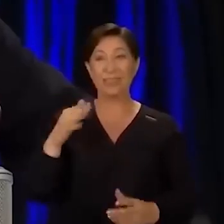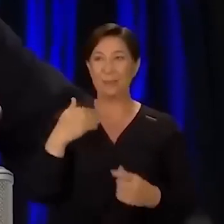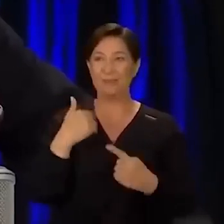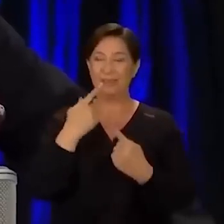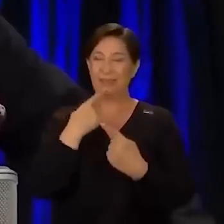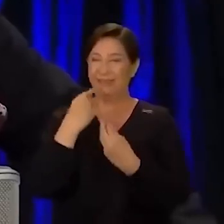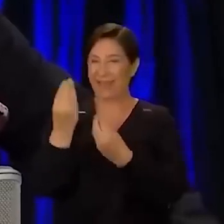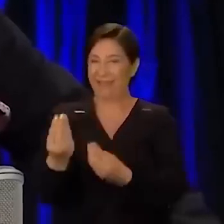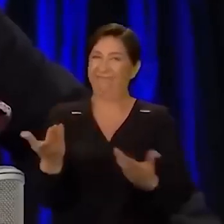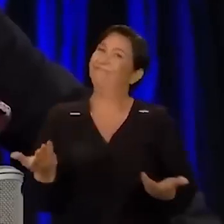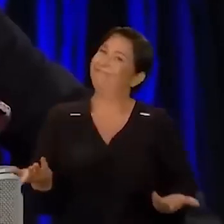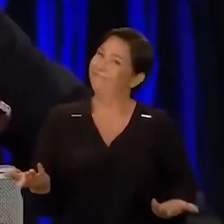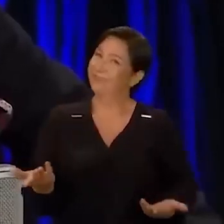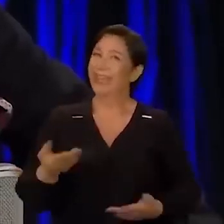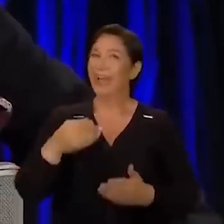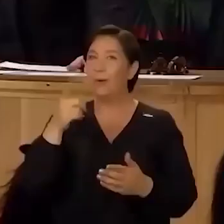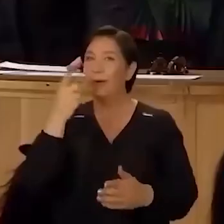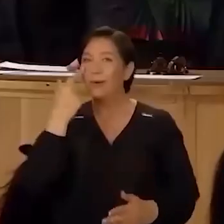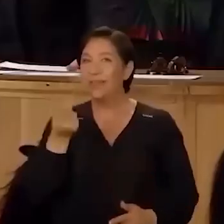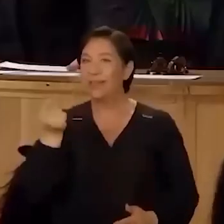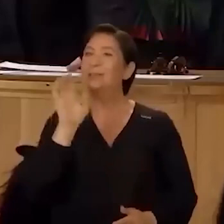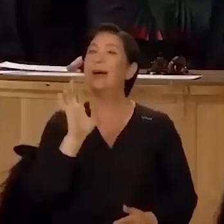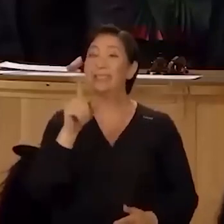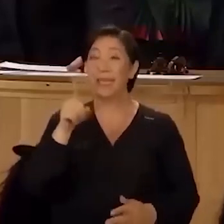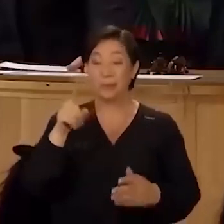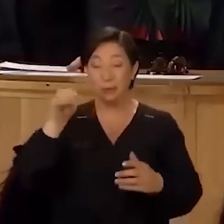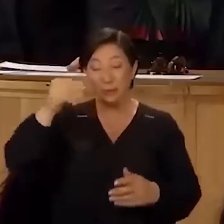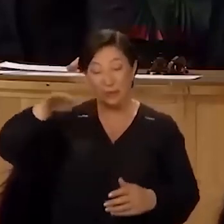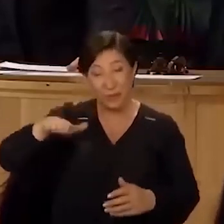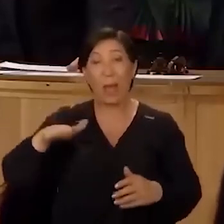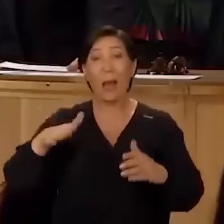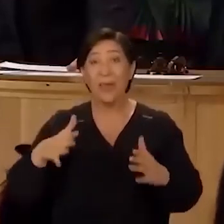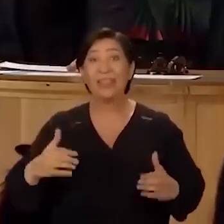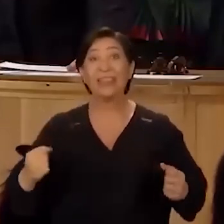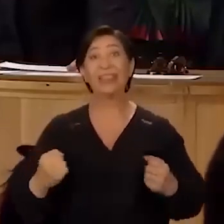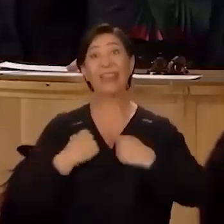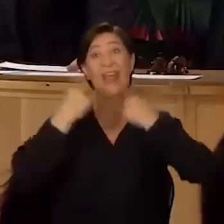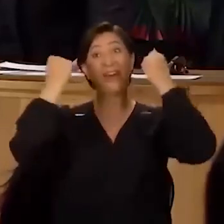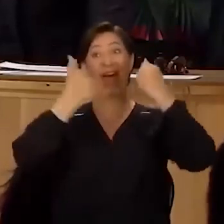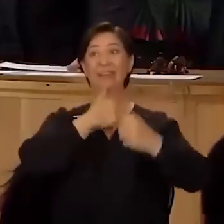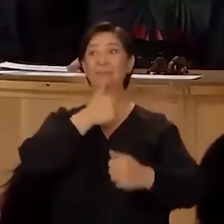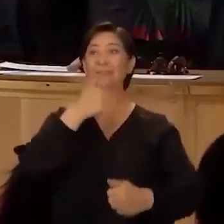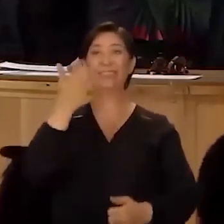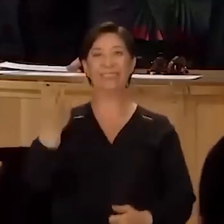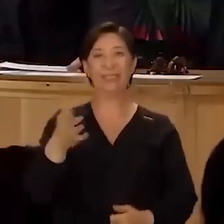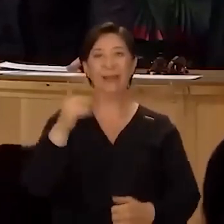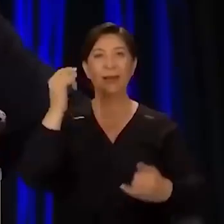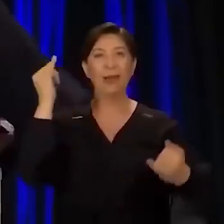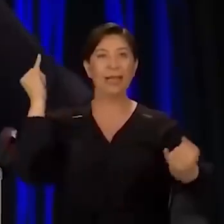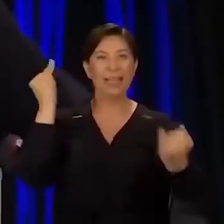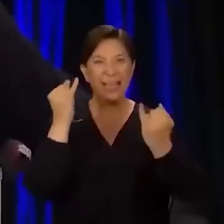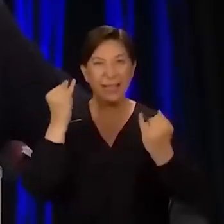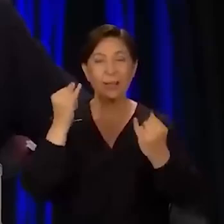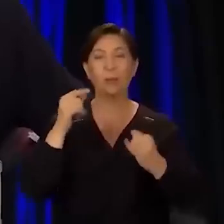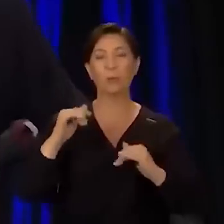iltifakta bulundum. Es geçtin oraya. Sen ufak tefek koca. İşte kavga etmeye başlıyoruz. Koca Kim ki bir ne zaman iltifatta bulundu ve